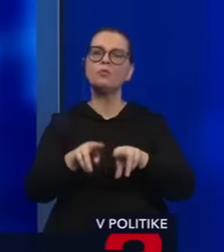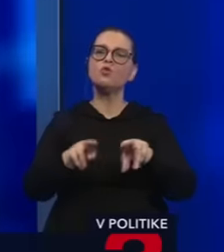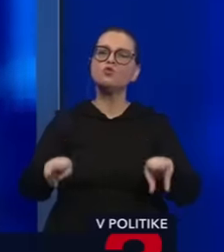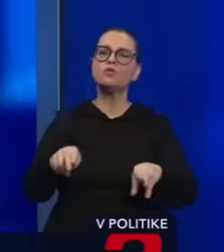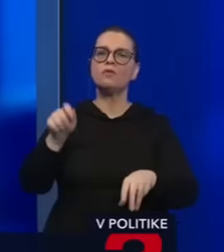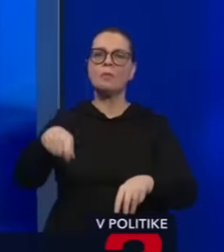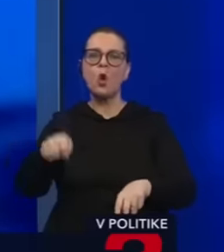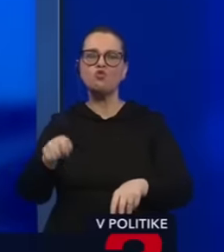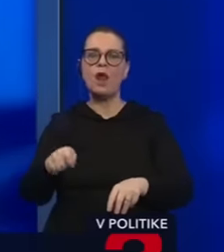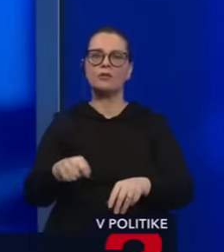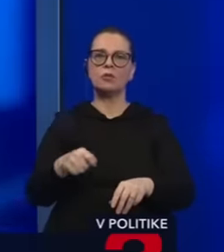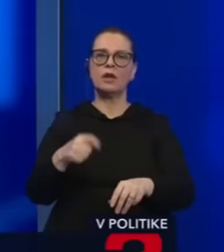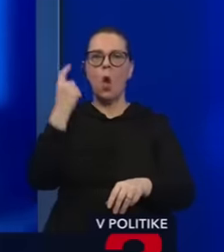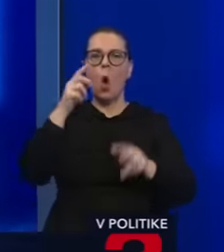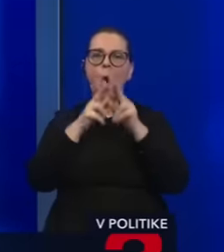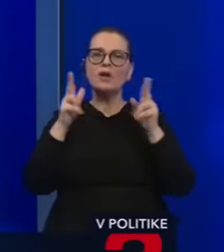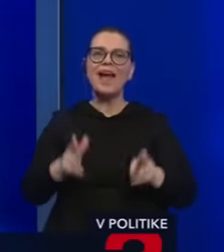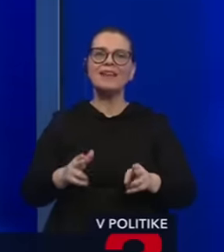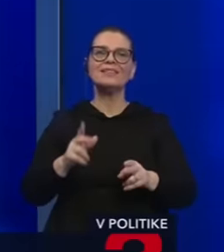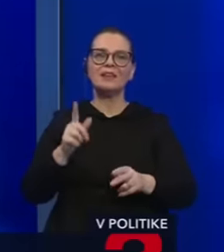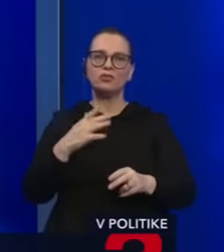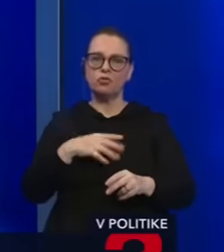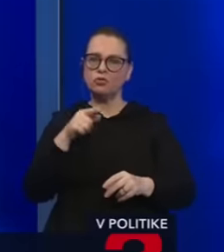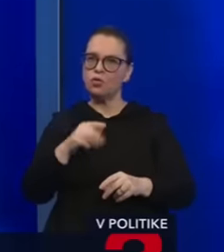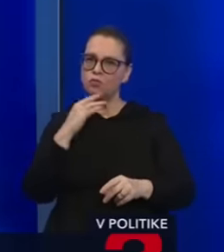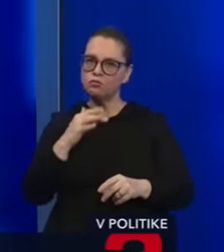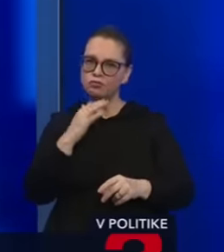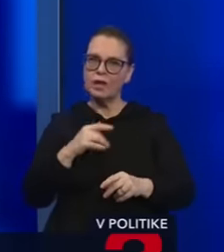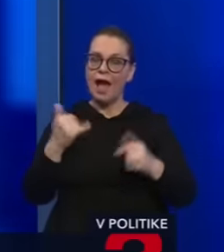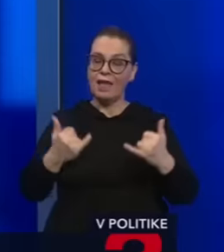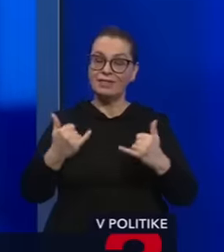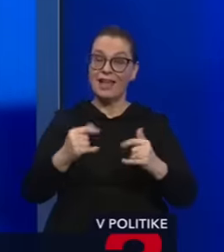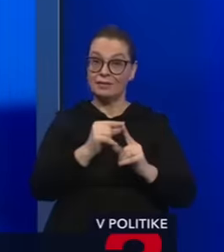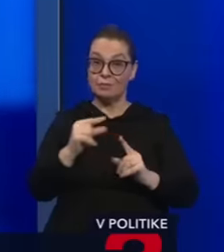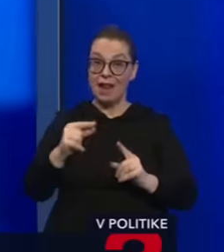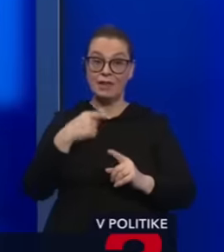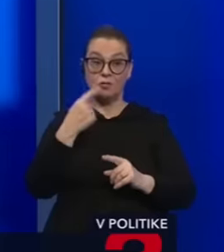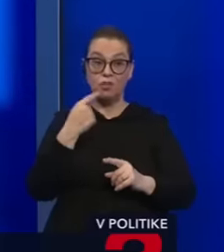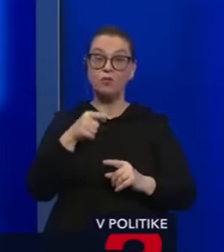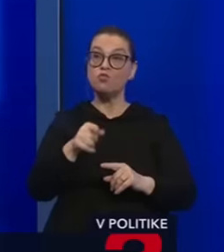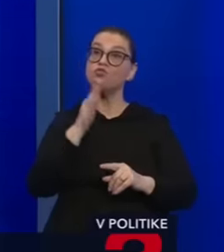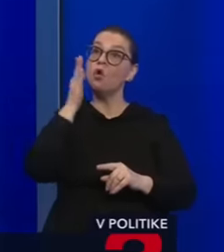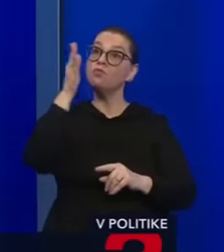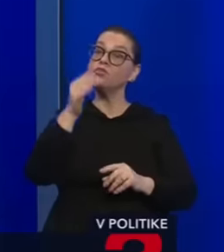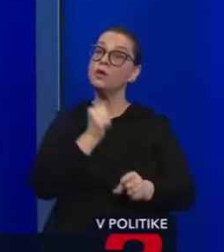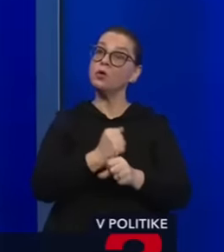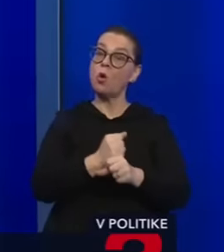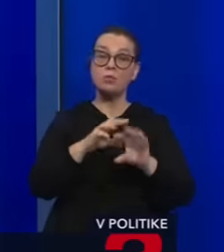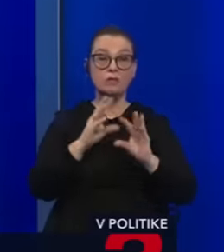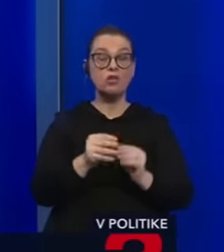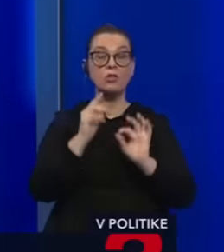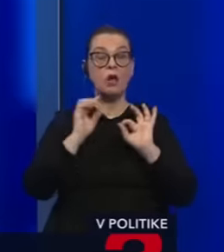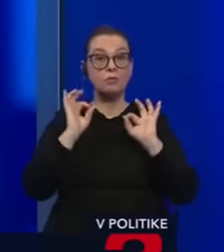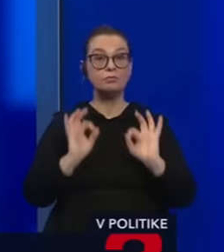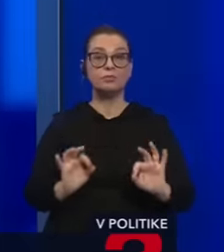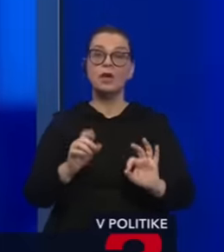prokurátori, proste organizácie, ktoré majú k tomu čo povedať. A teraz Pelegrini, keď povie, že oni už budú teraz robiť všetko tak, ako sa